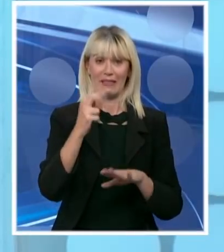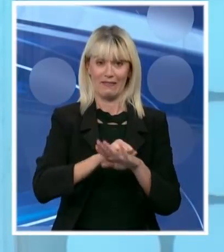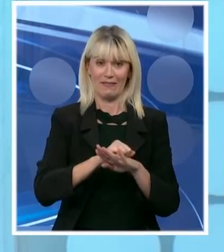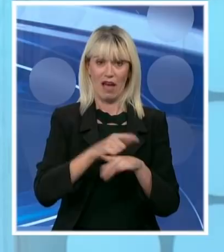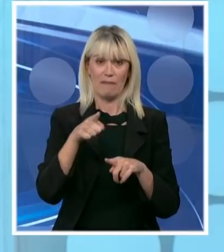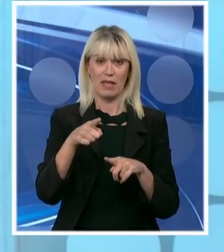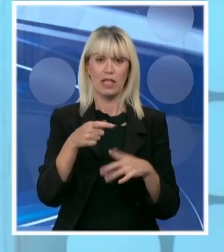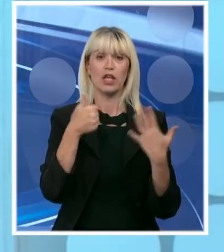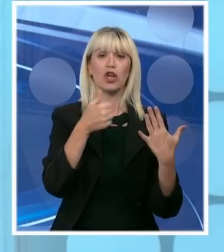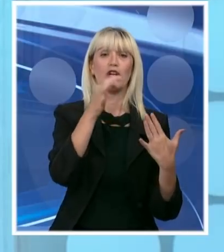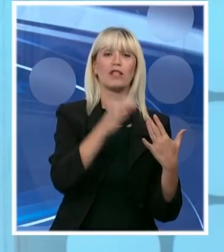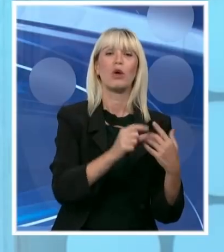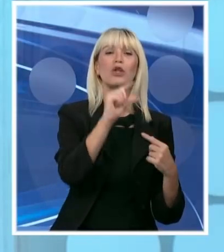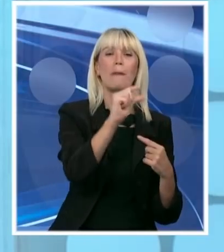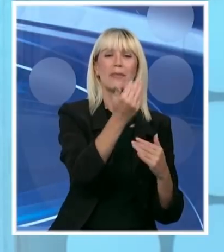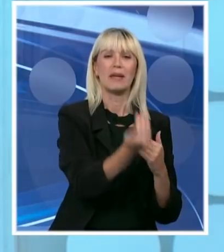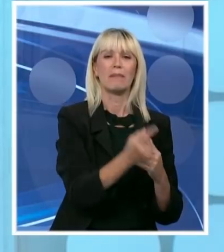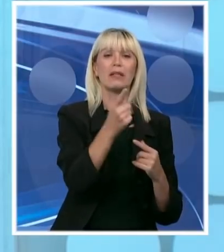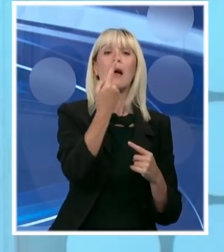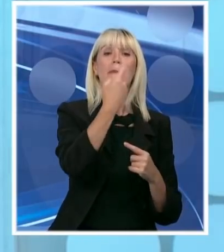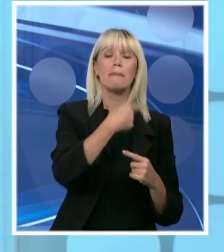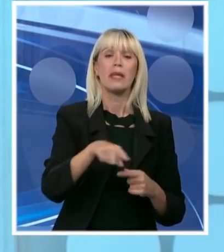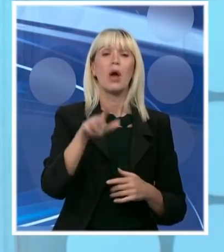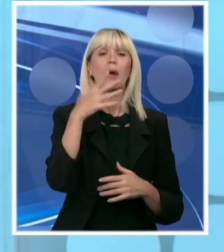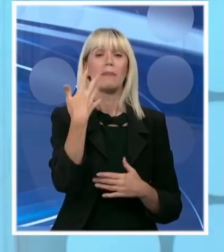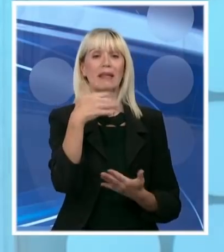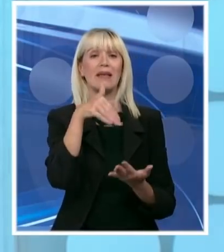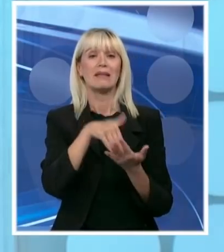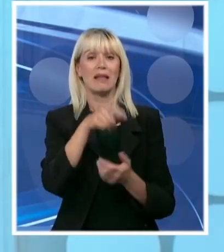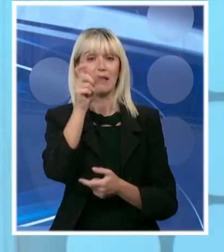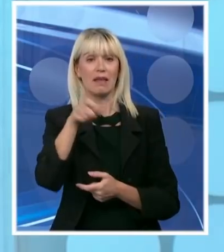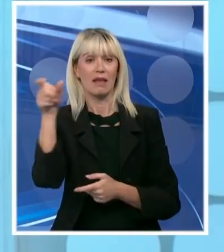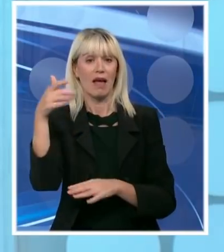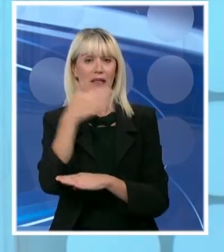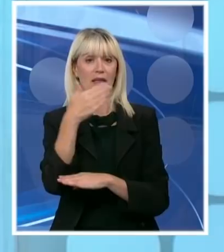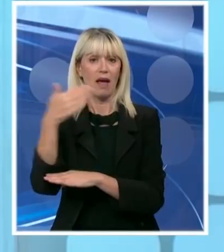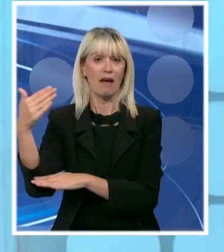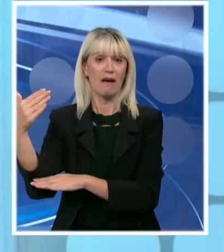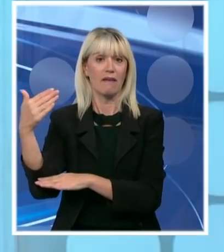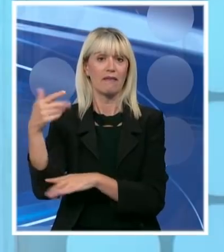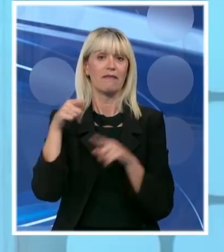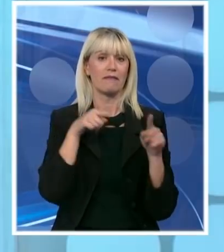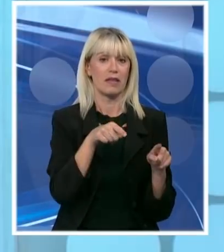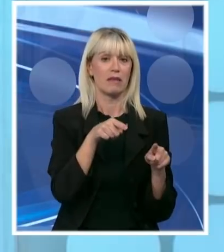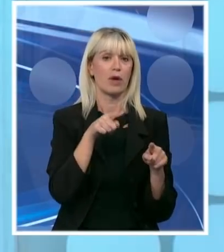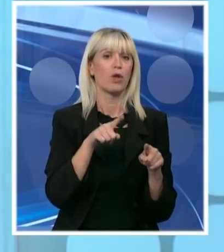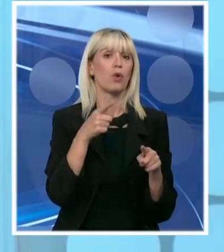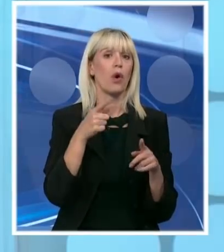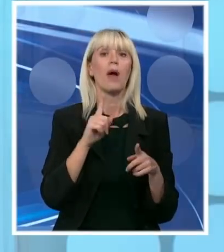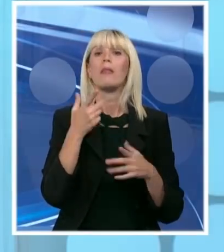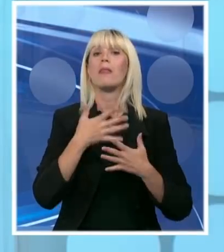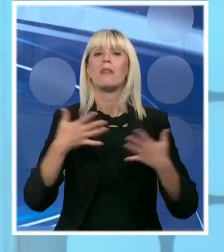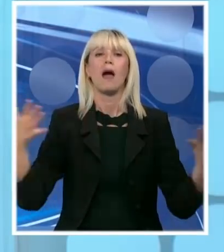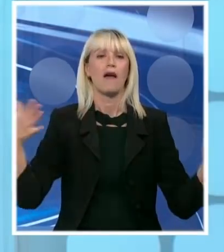% od minimalca za ovih milijoni 51.000 preduzetnika i preduzeće. Dakle, to je najšira mera.